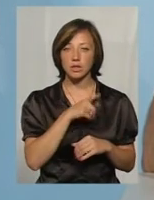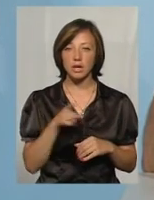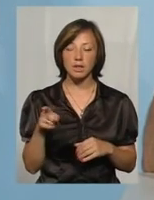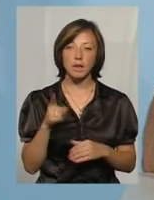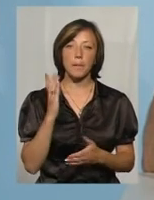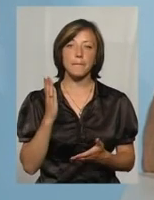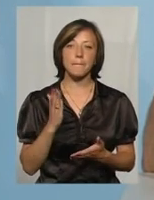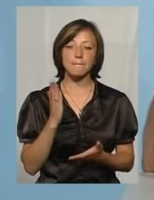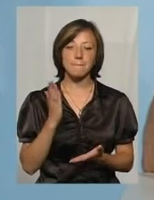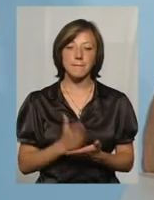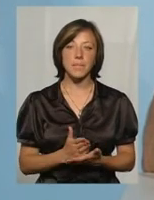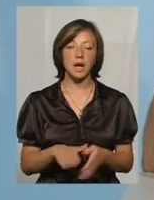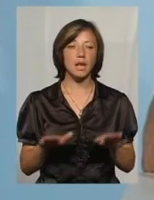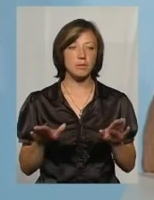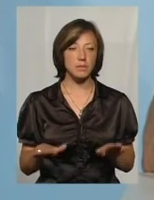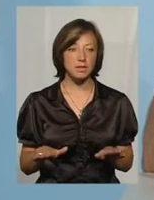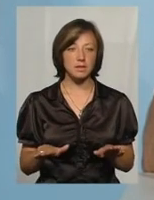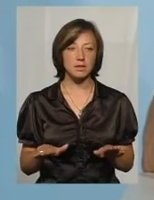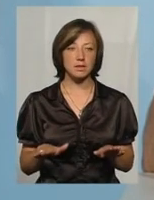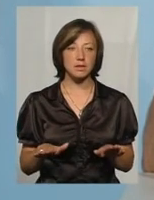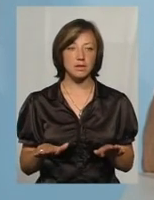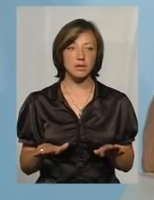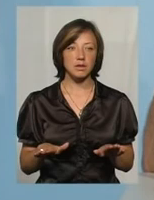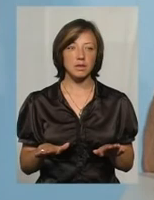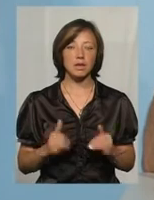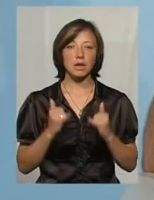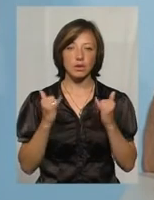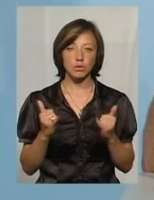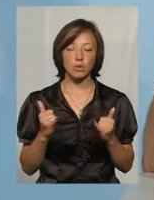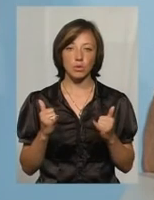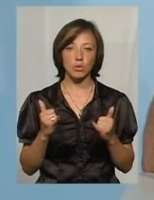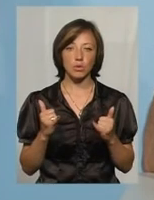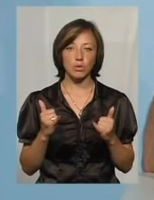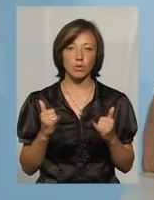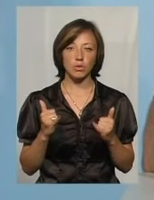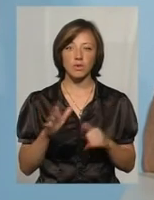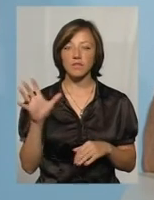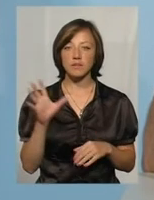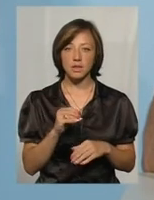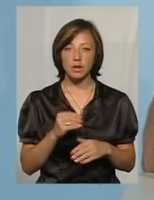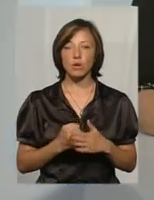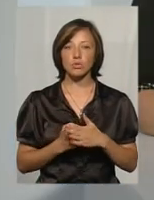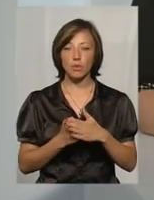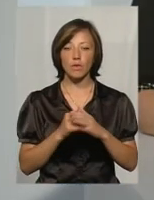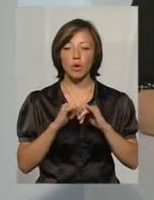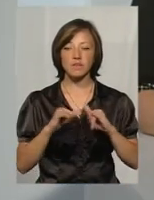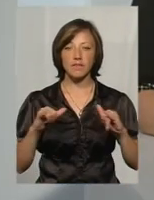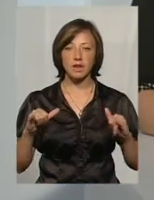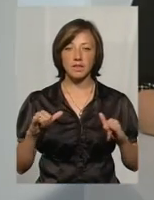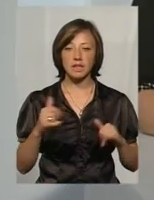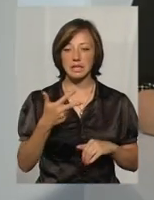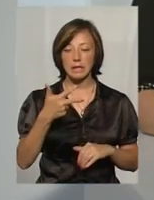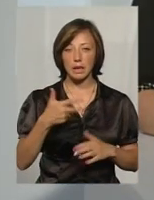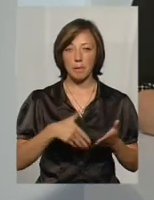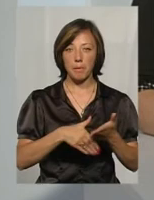місце. Мають для цього всі основи розвиватися всі три